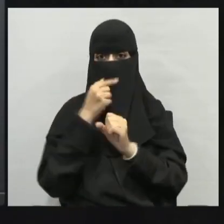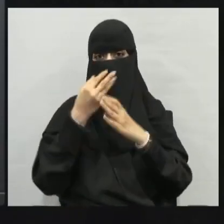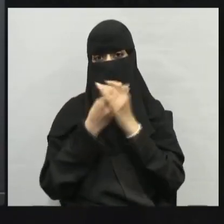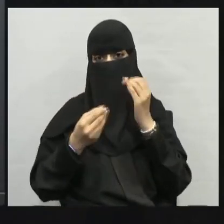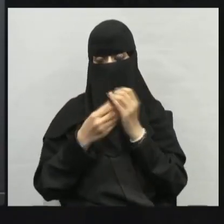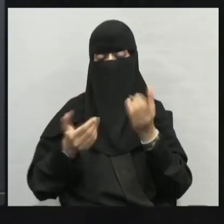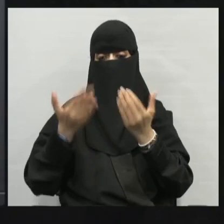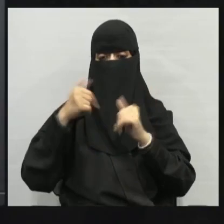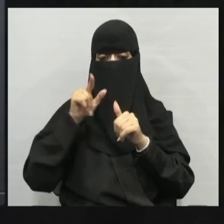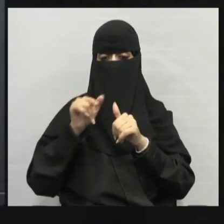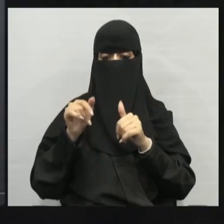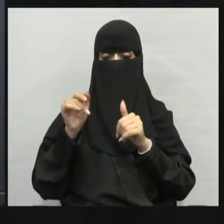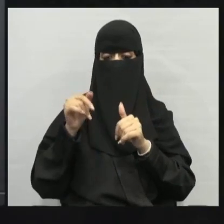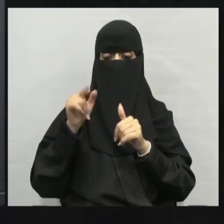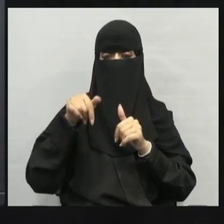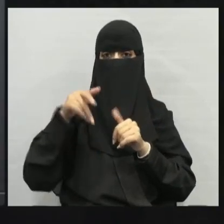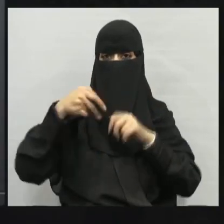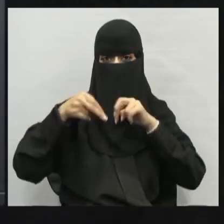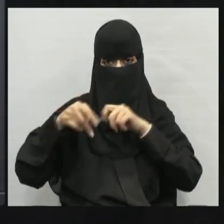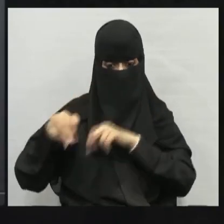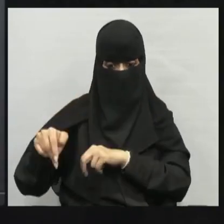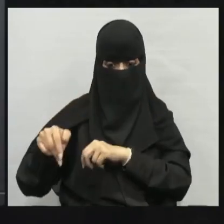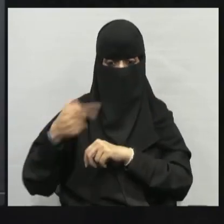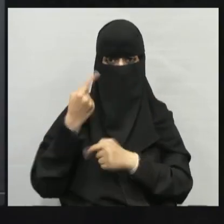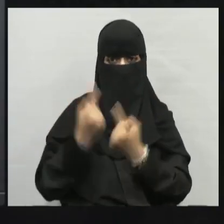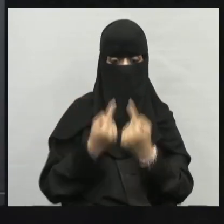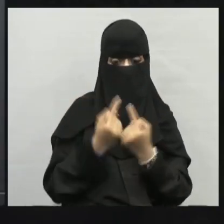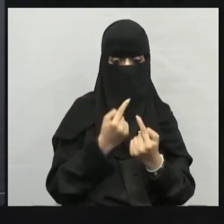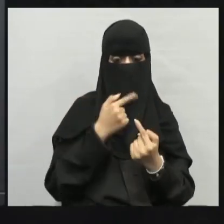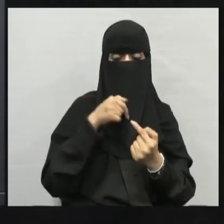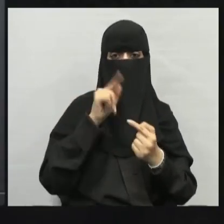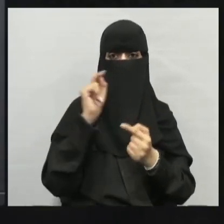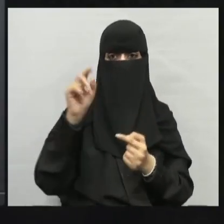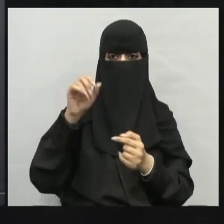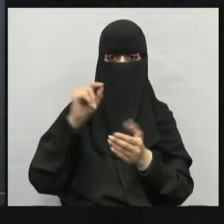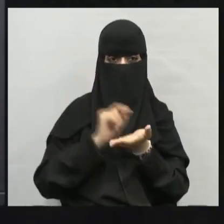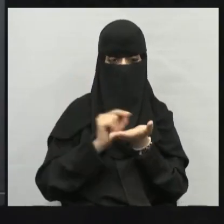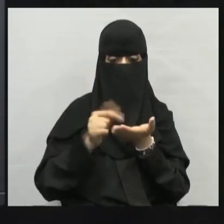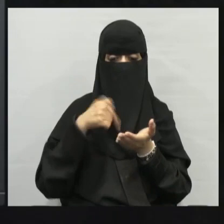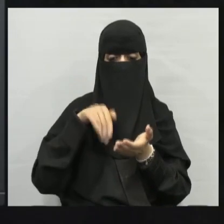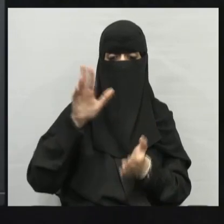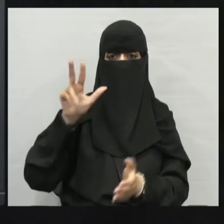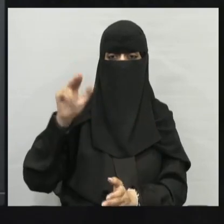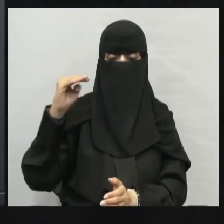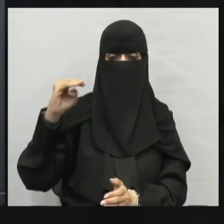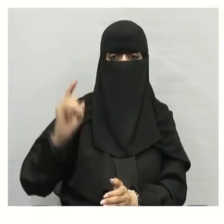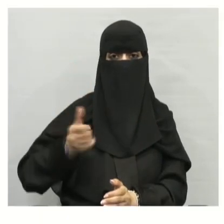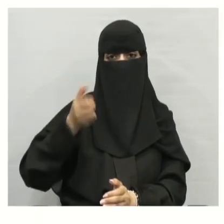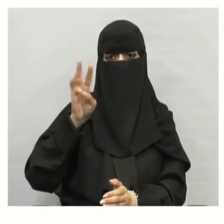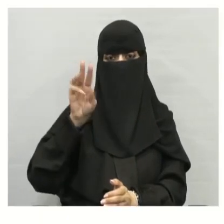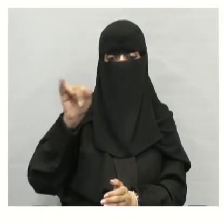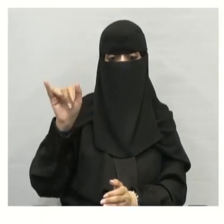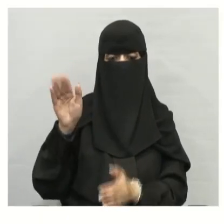العوامل الحيوية هي الحيوانات، النباتات، الفطريات والجراثين